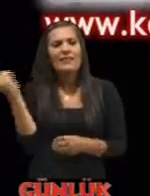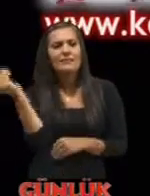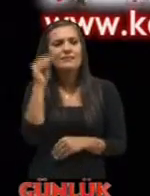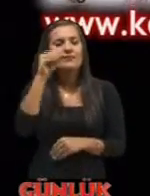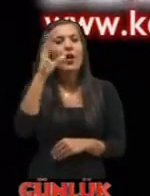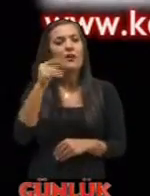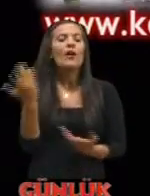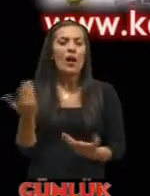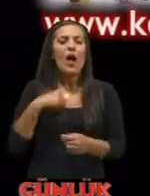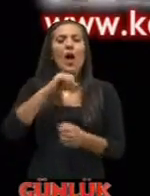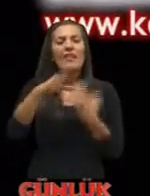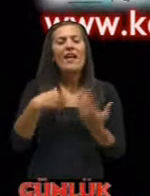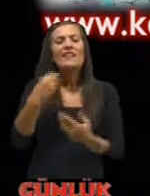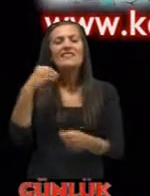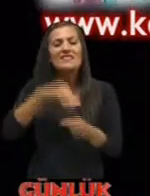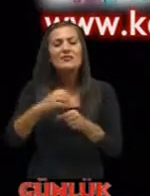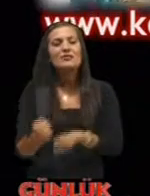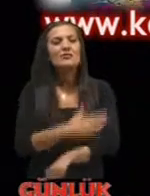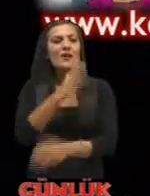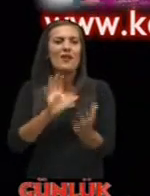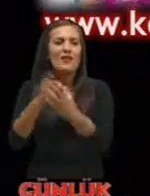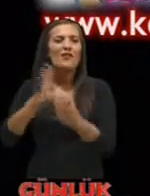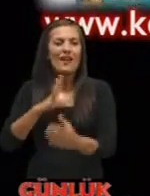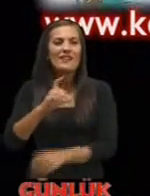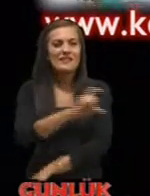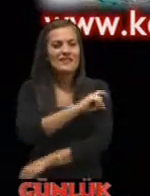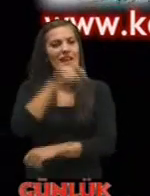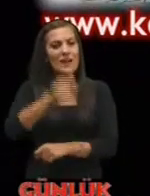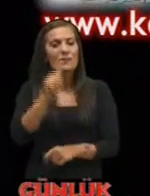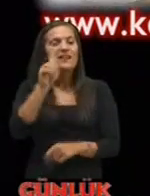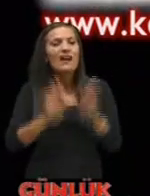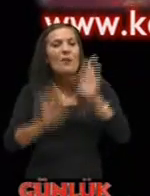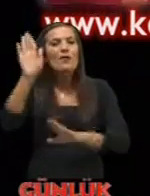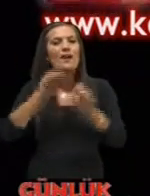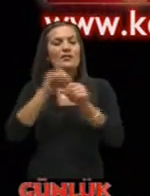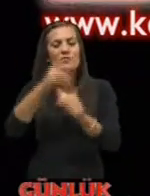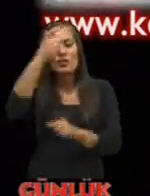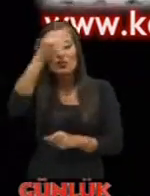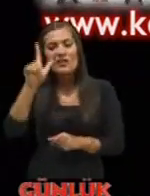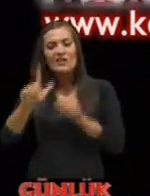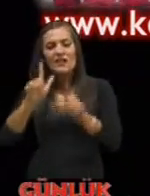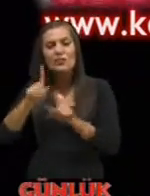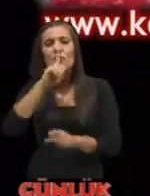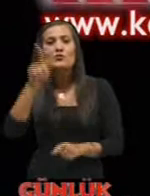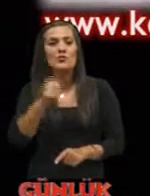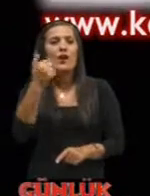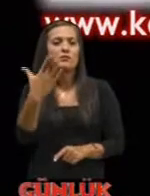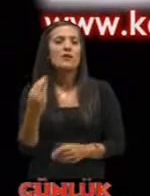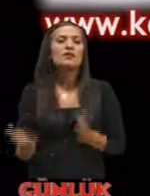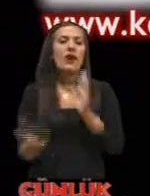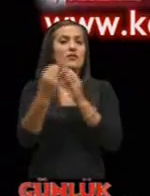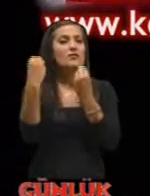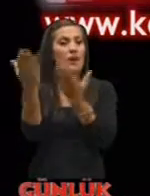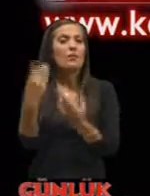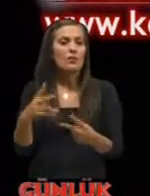olayın manevi yönü var ki belki de en güzel kısmı budur kızılay yaptığı kampanyalarla ülkemiz ihtiyacın ancak %65'ini karşılayabiliyor